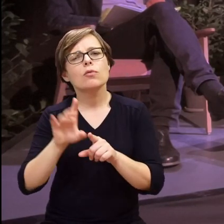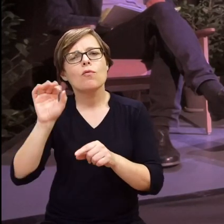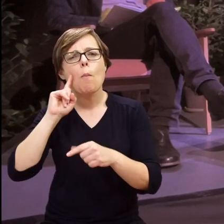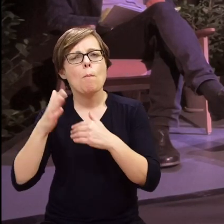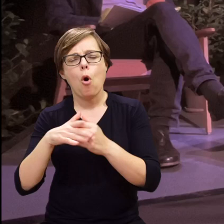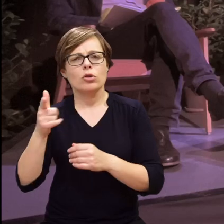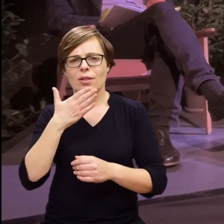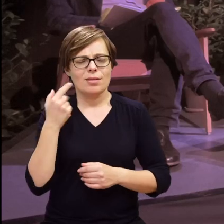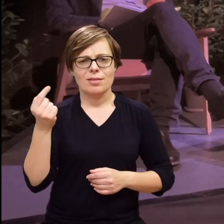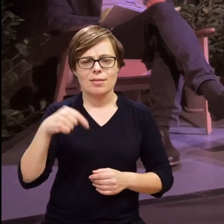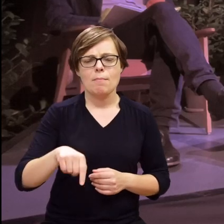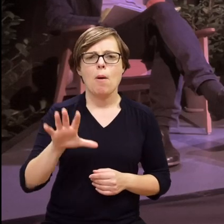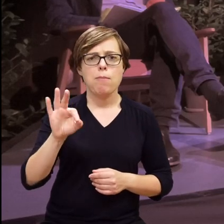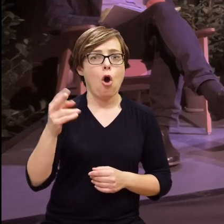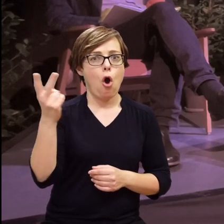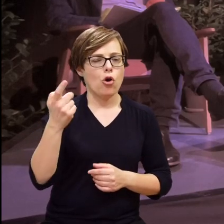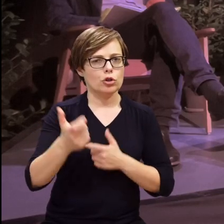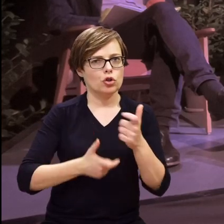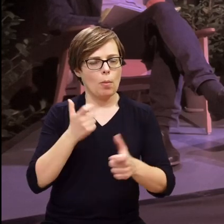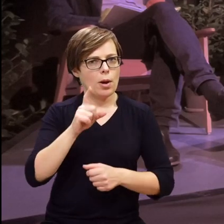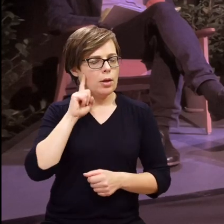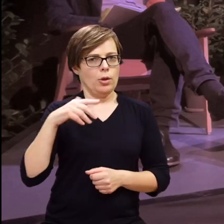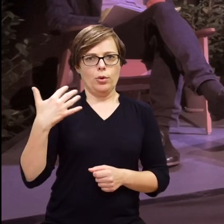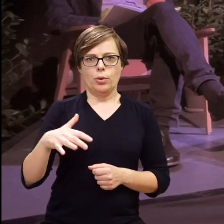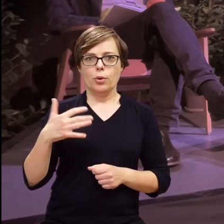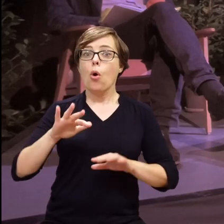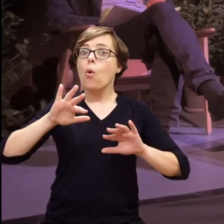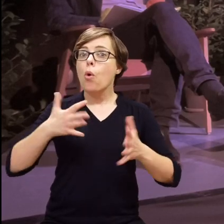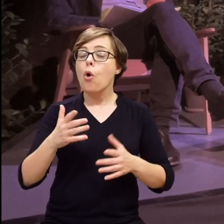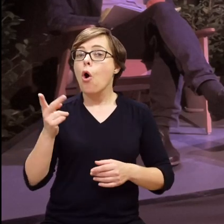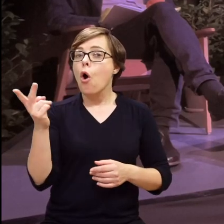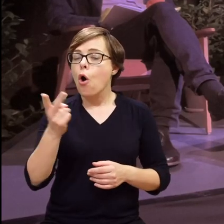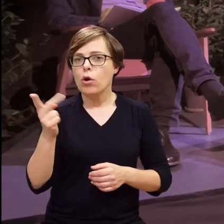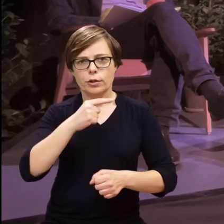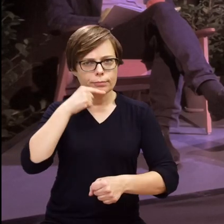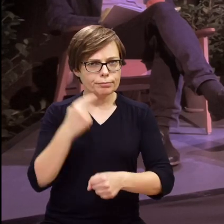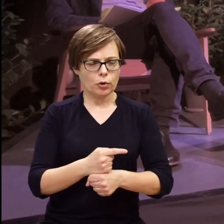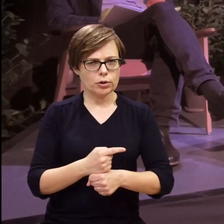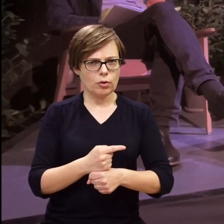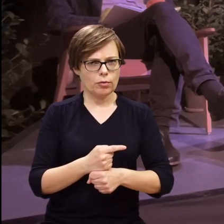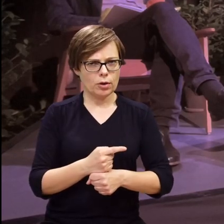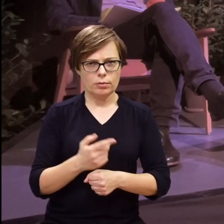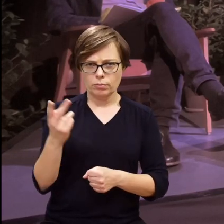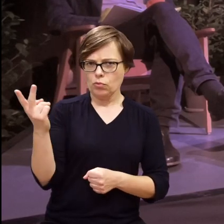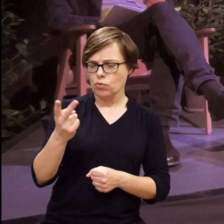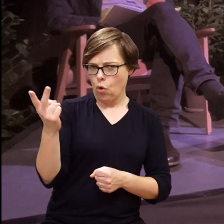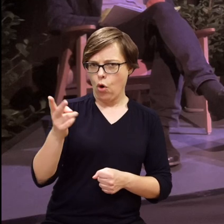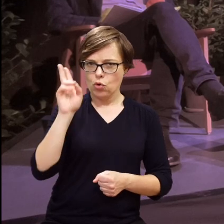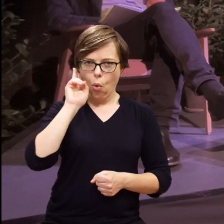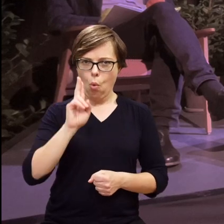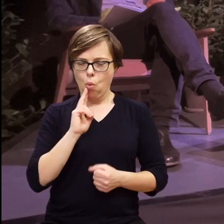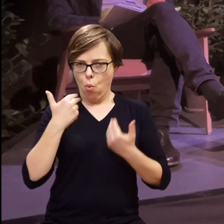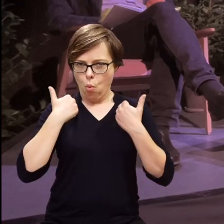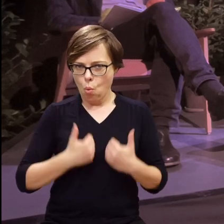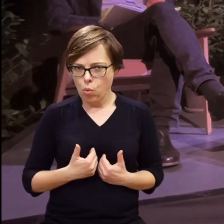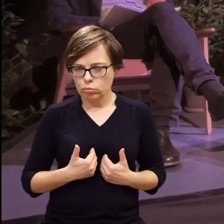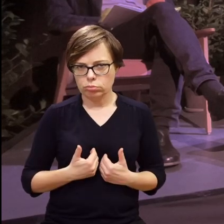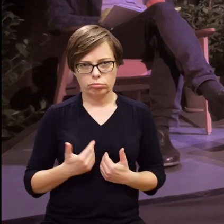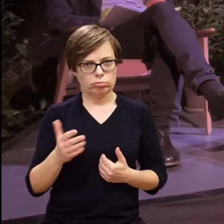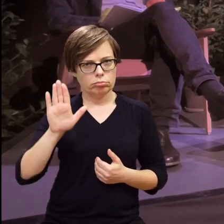jej męża, bo zrobili niesamowitą rzecz, to znaczy oni postanowili jako głusi,